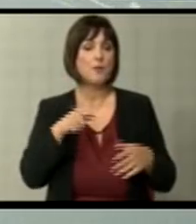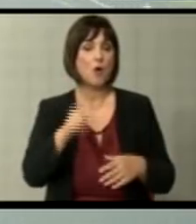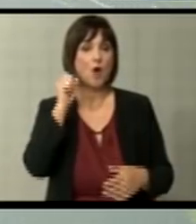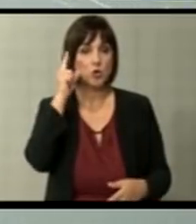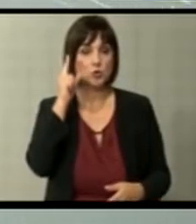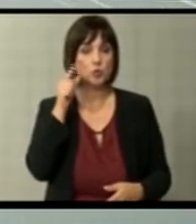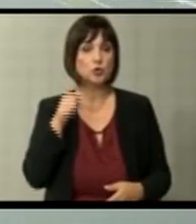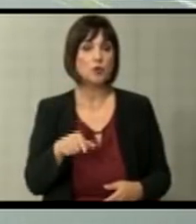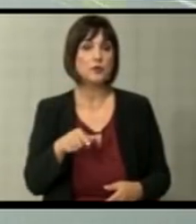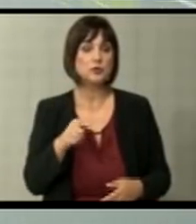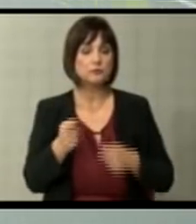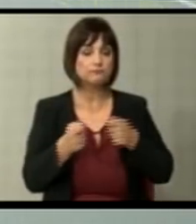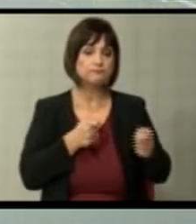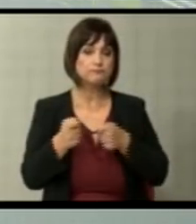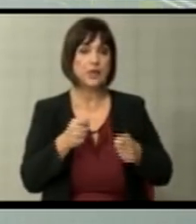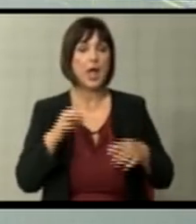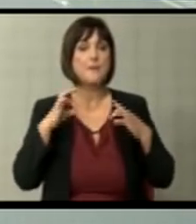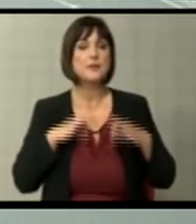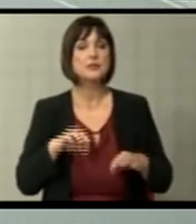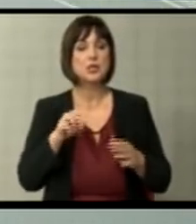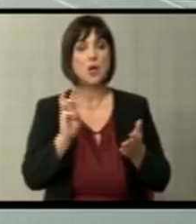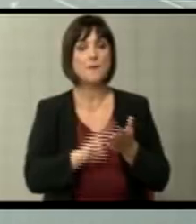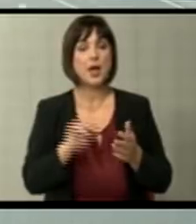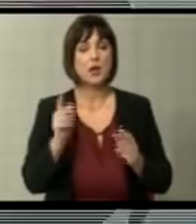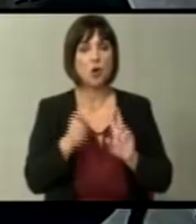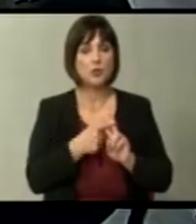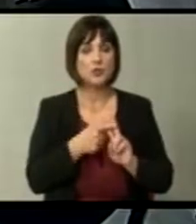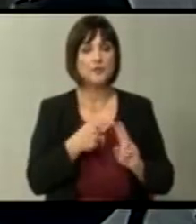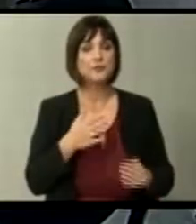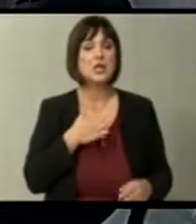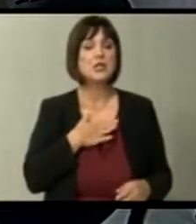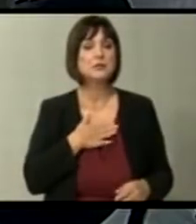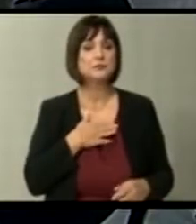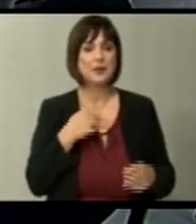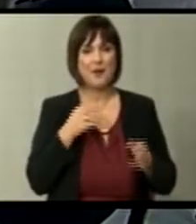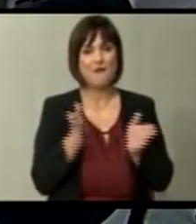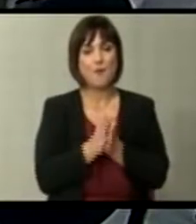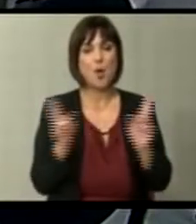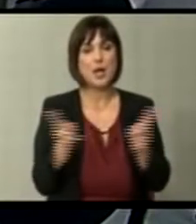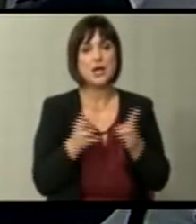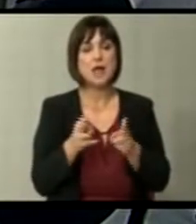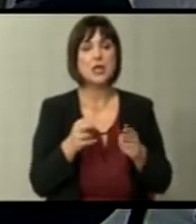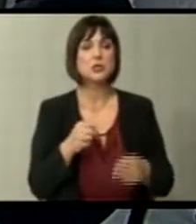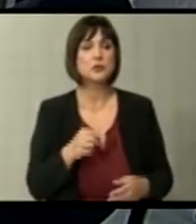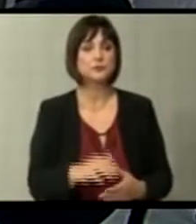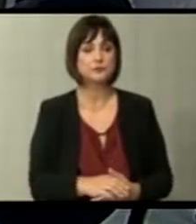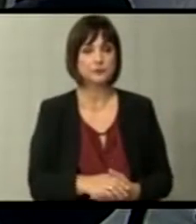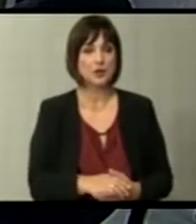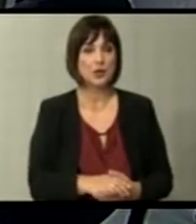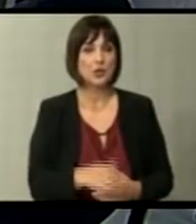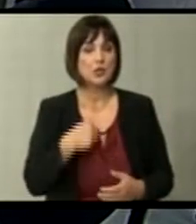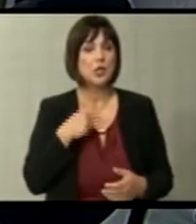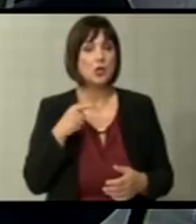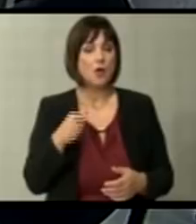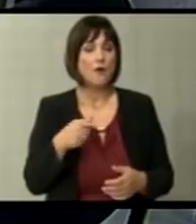случај со двоумењето на председателот Макрон. Са оваа ситуација